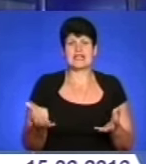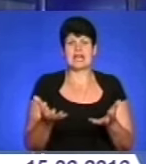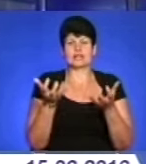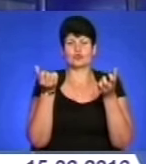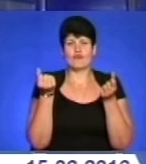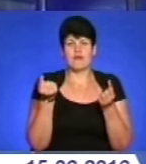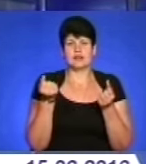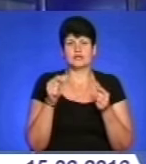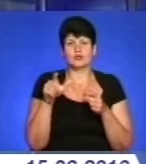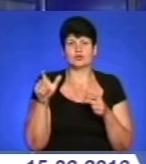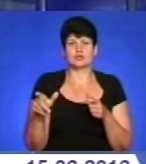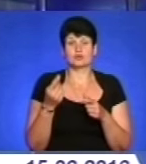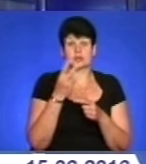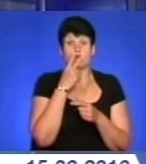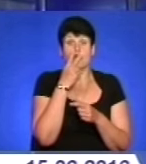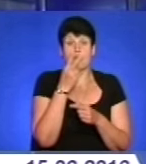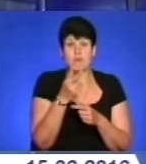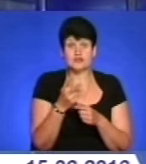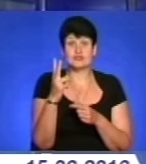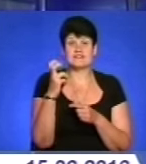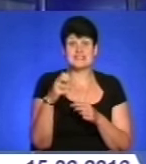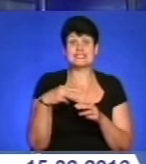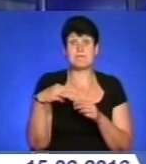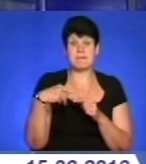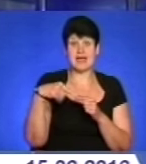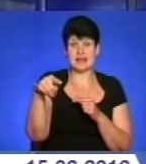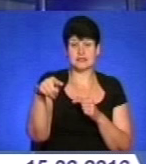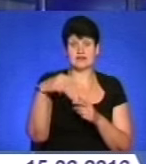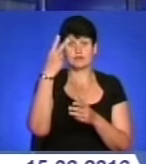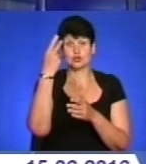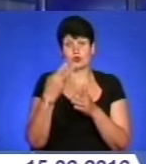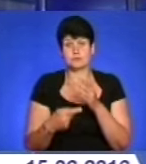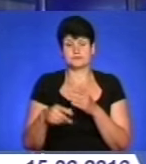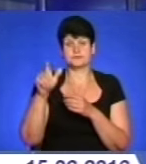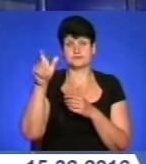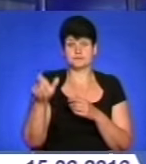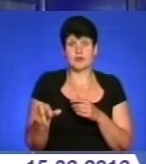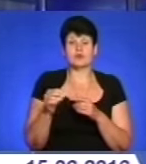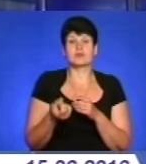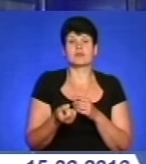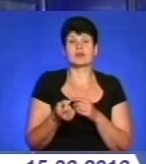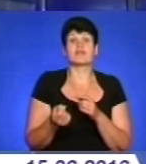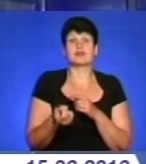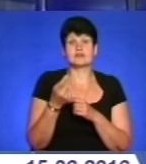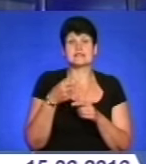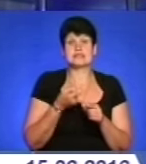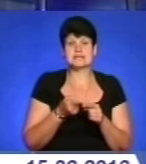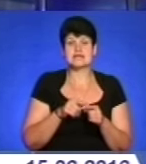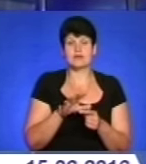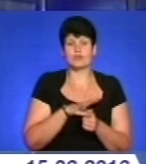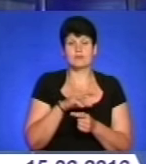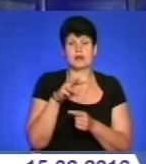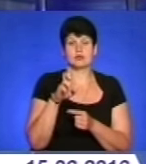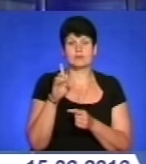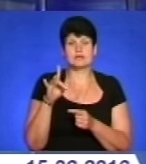відпочиваючі. Один із них побачив, що за 200 метрів від берега тоне чоловік. Як виявилося згодом, це був вчитель Михайло Близнюк.